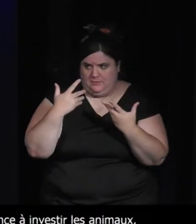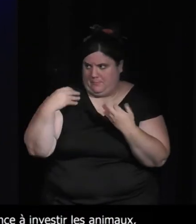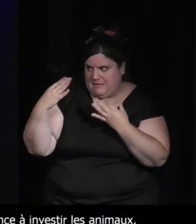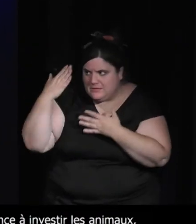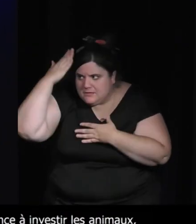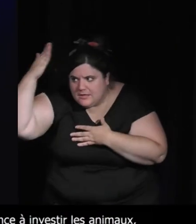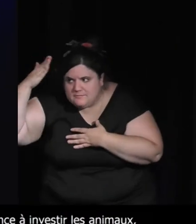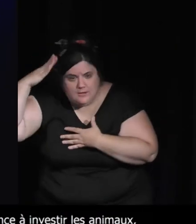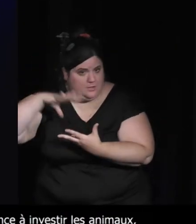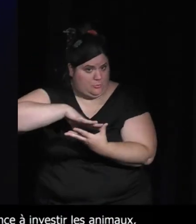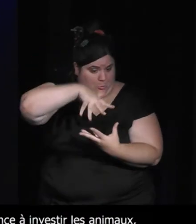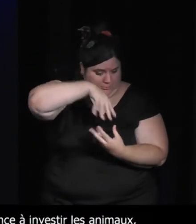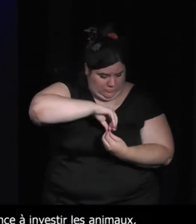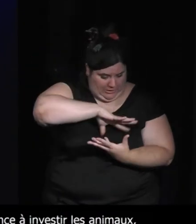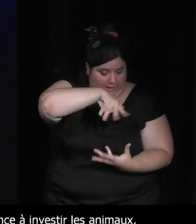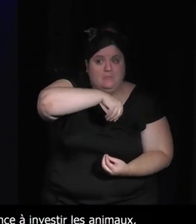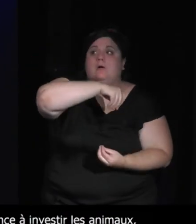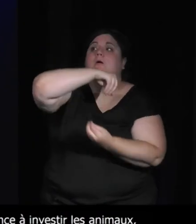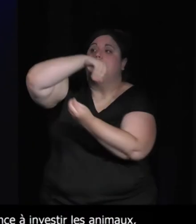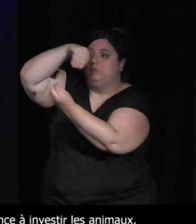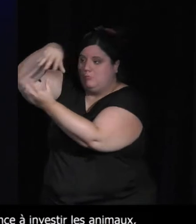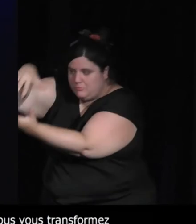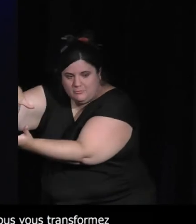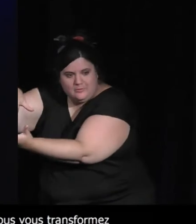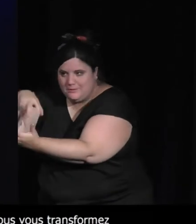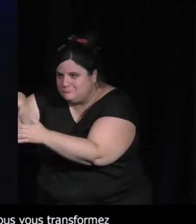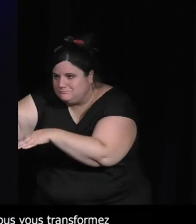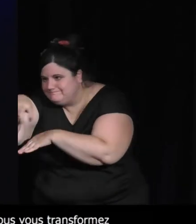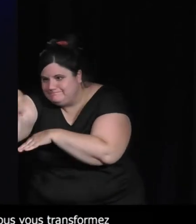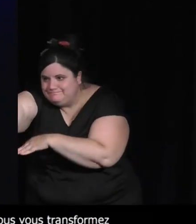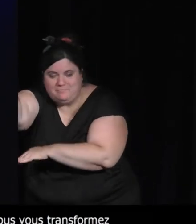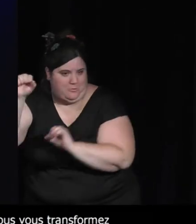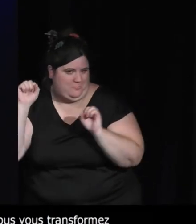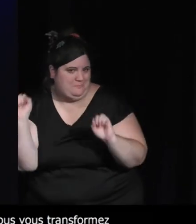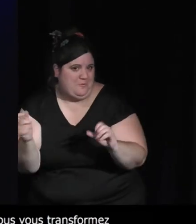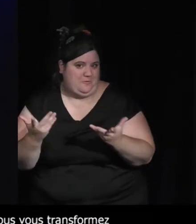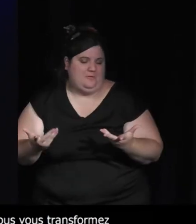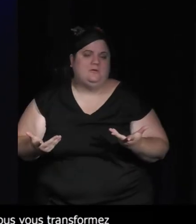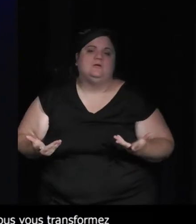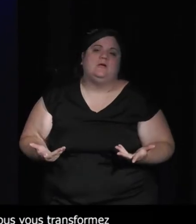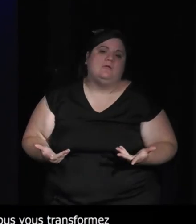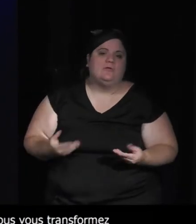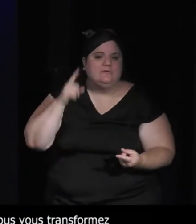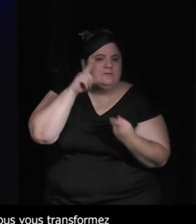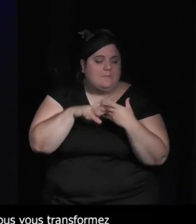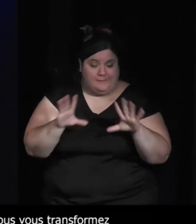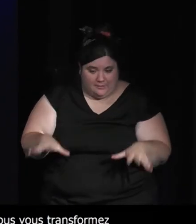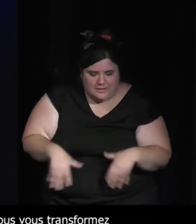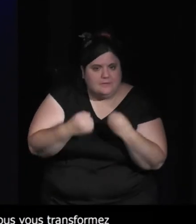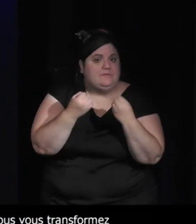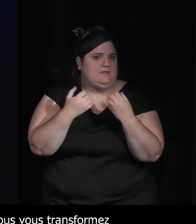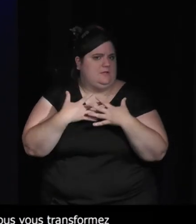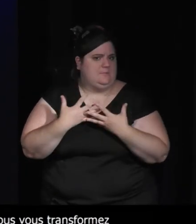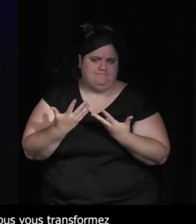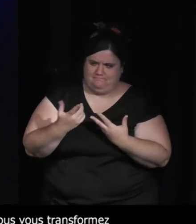et c'est vrai que les animaux sont des vecteurs de connaissances très importants puisque maintenant on réhabilite un peu la scientence enfin la capacité intelligente des